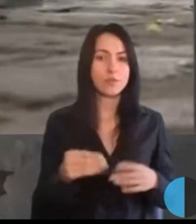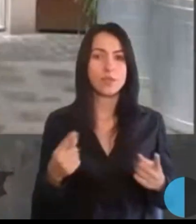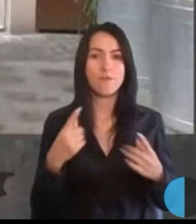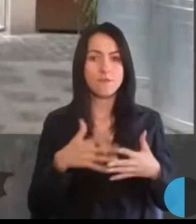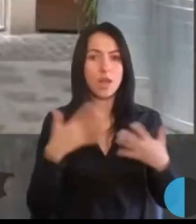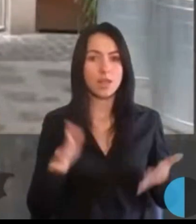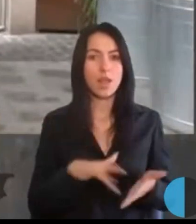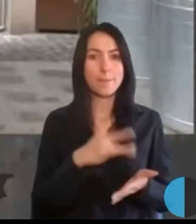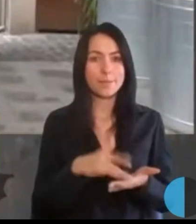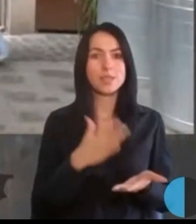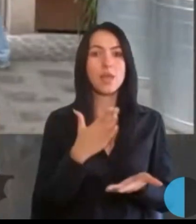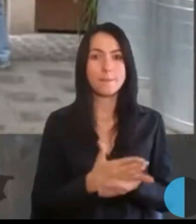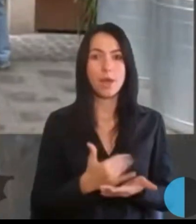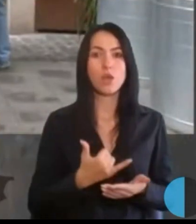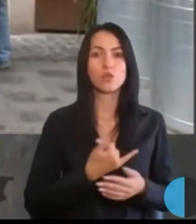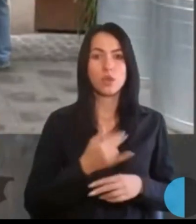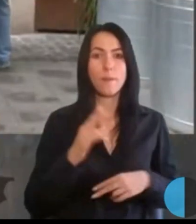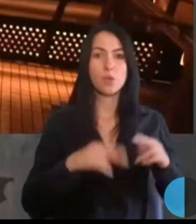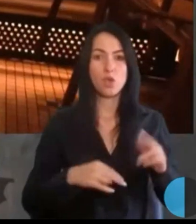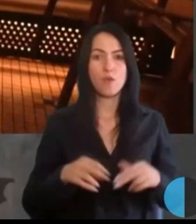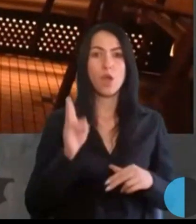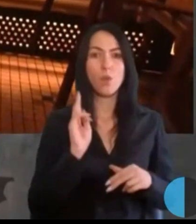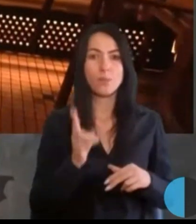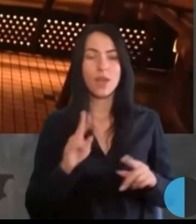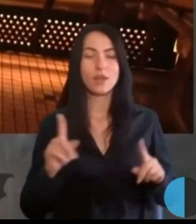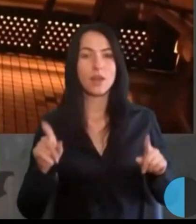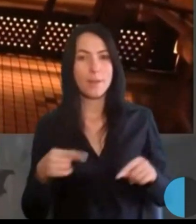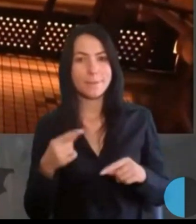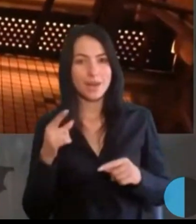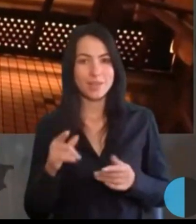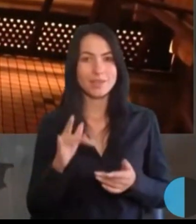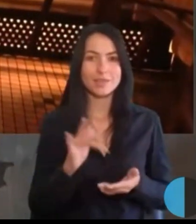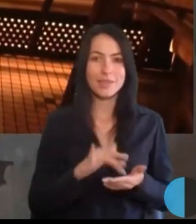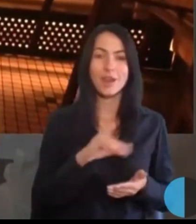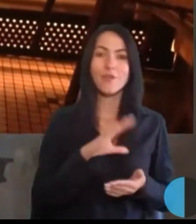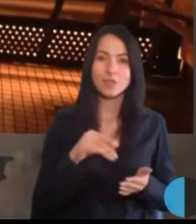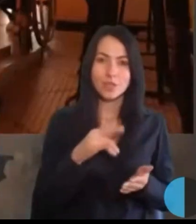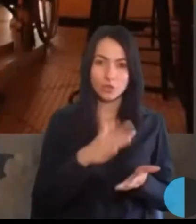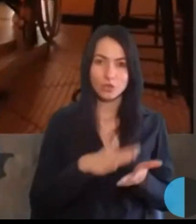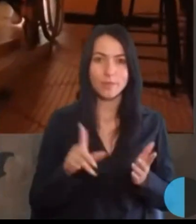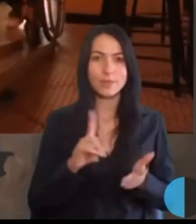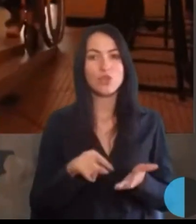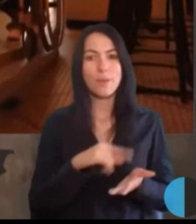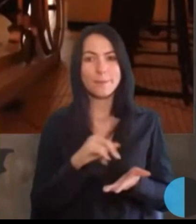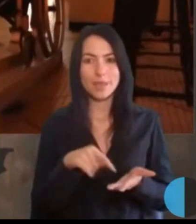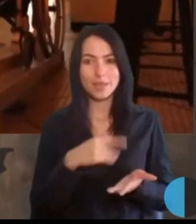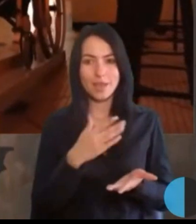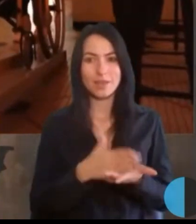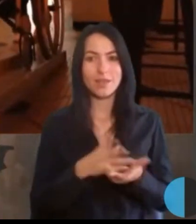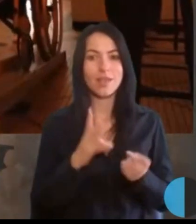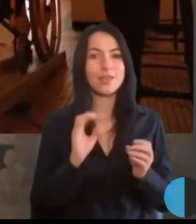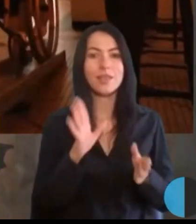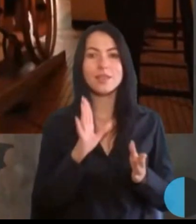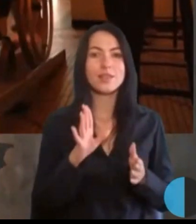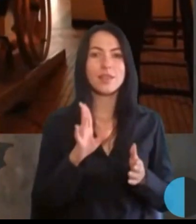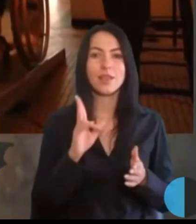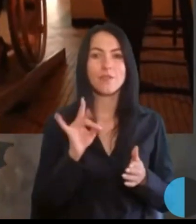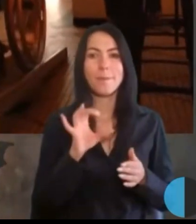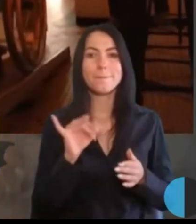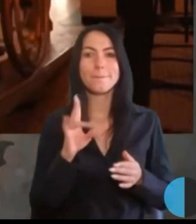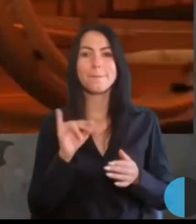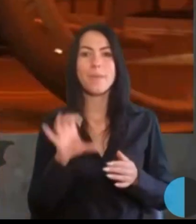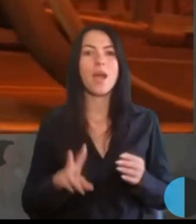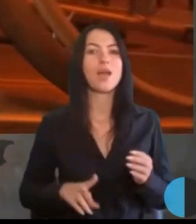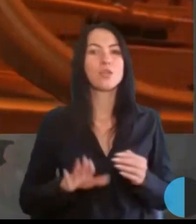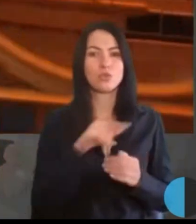збудовані комунальні реабілітаційні центри, і всі розуміють, що питання є не тільки в пандусах, ви правильно говорили, не тільки в